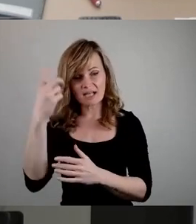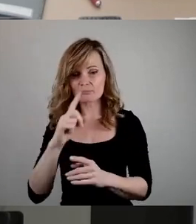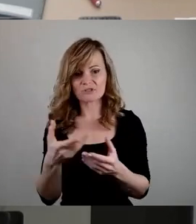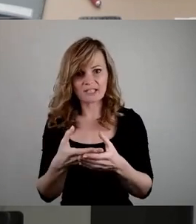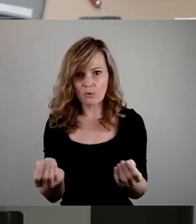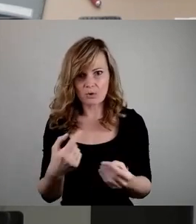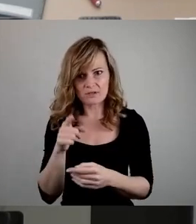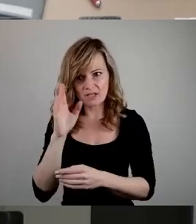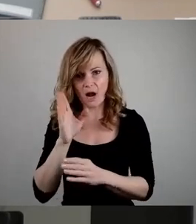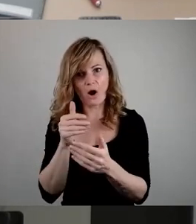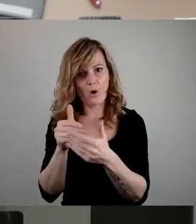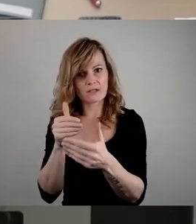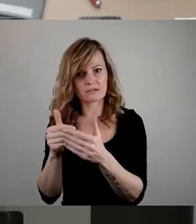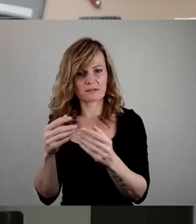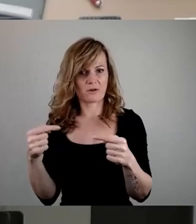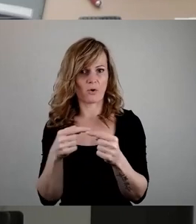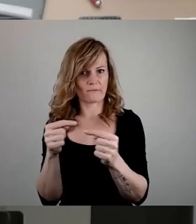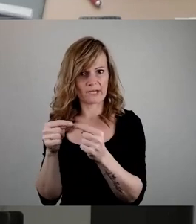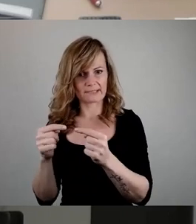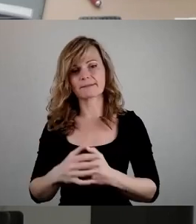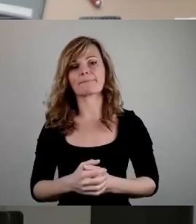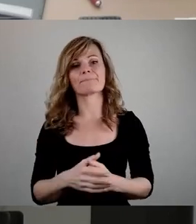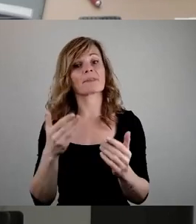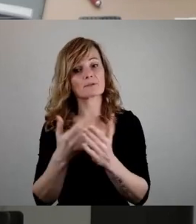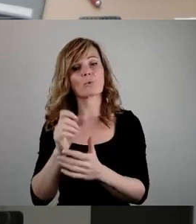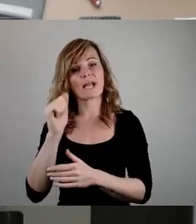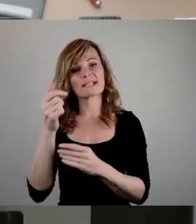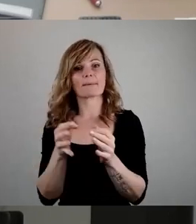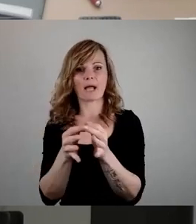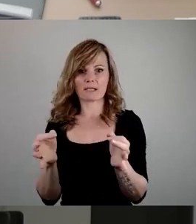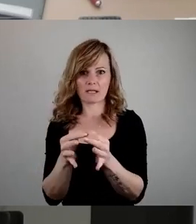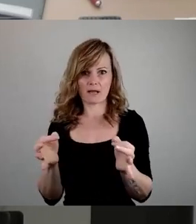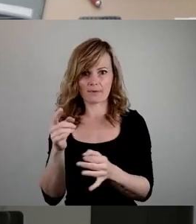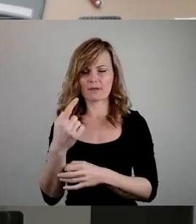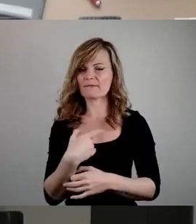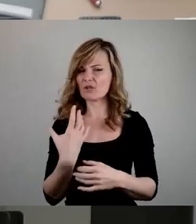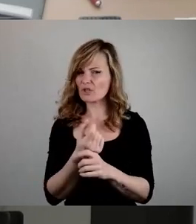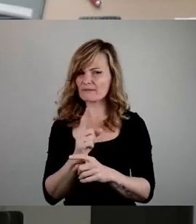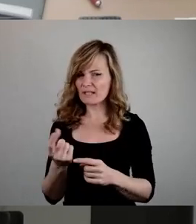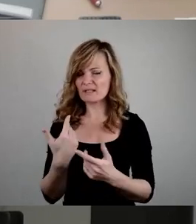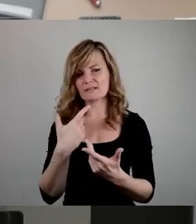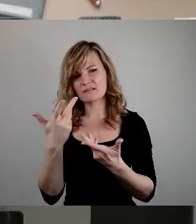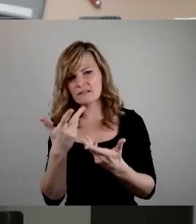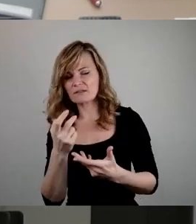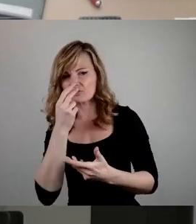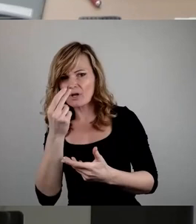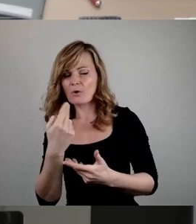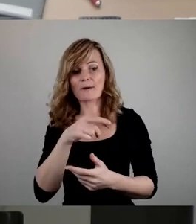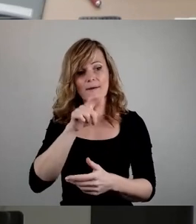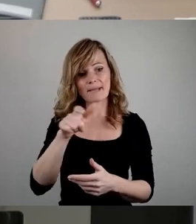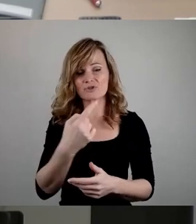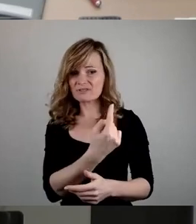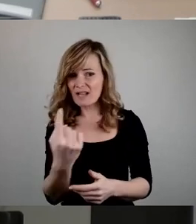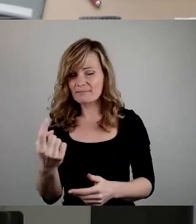Das ist eine erste Maßnahme, die wir als Gesellschaft bringen müssen, wo wir es nicht schaffen zu überzeugen, wo wir mit Menschen leben müssen, die hassen, die Gewalt